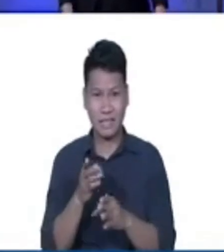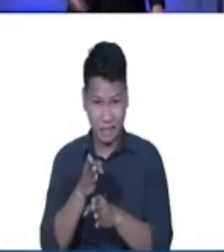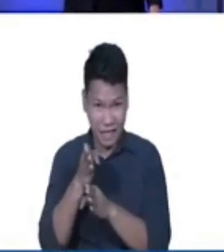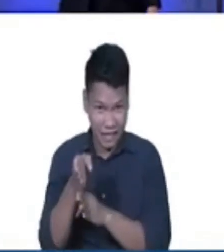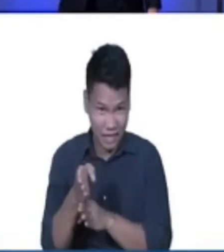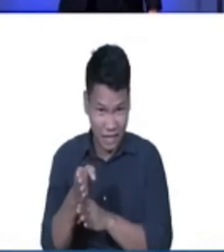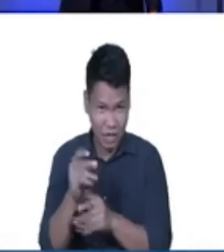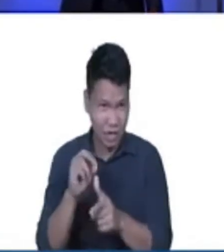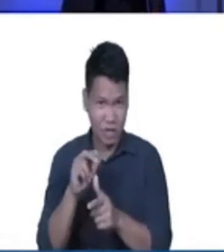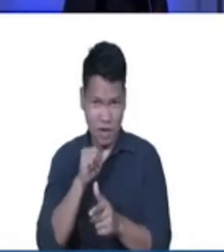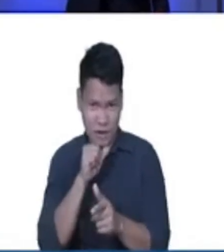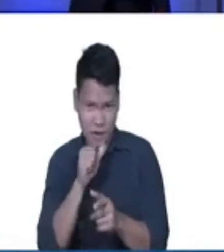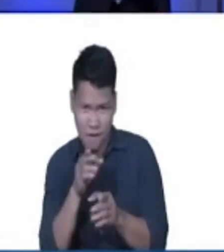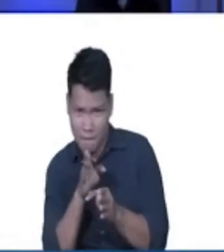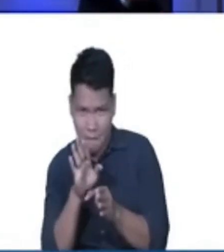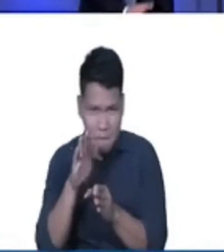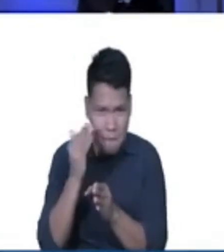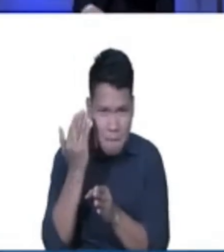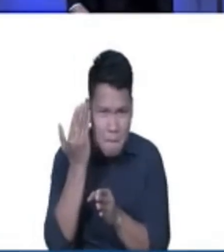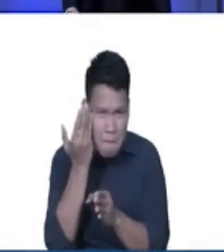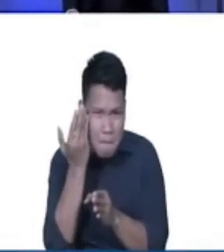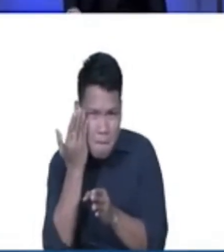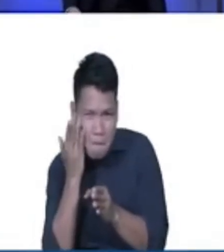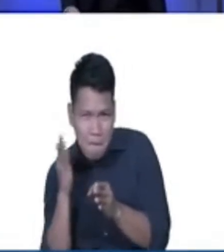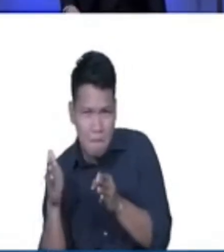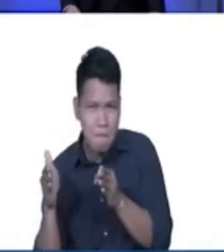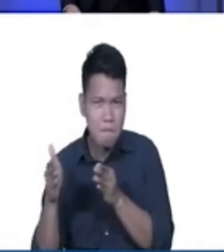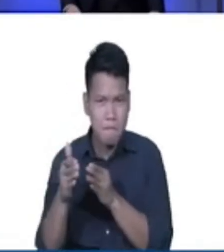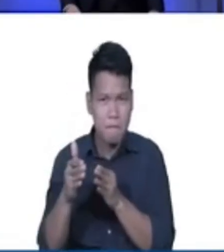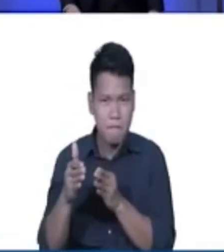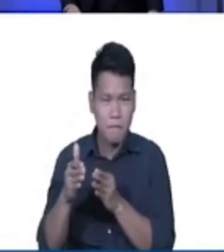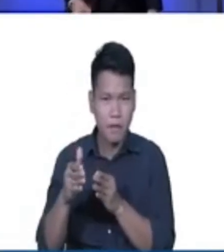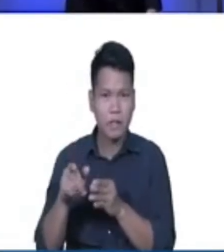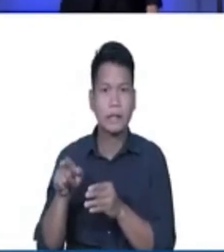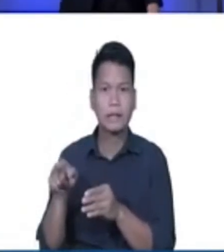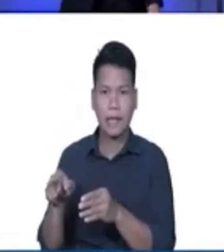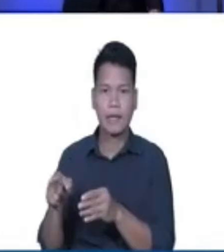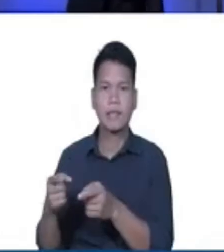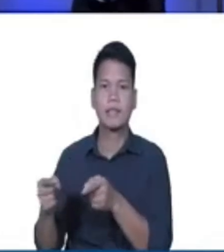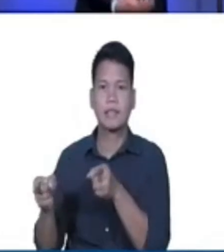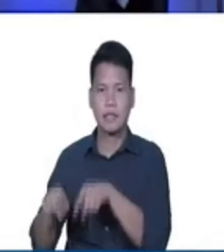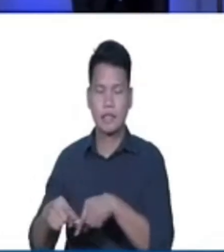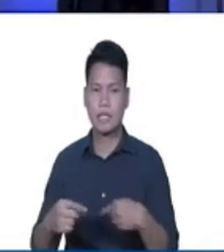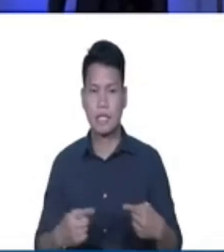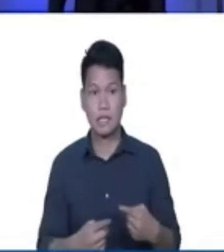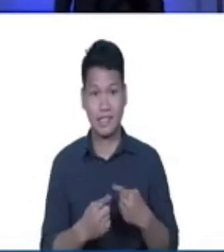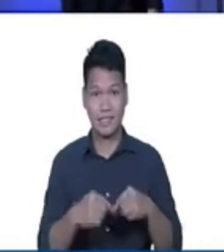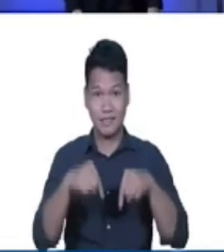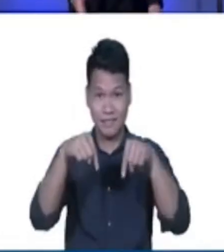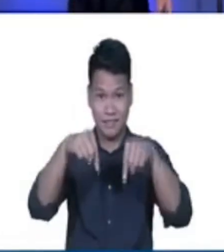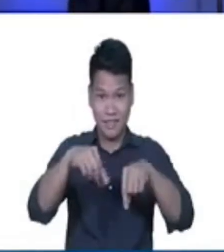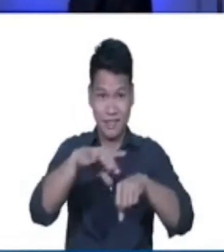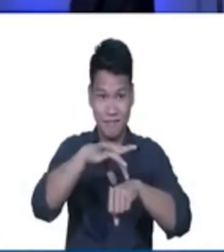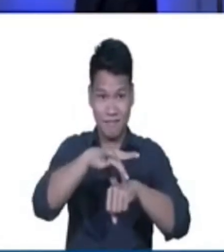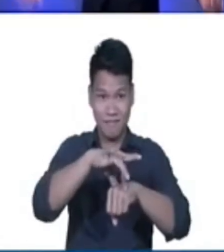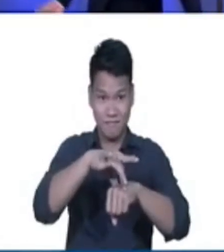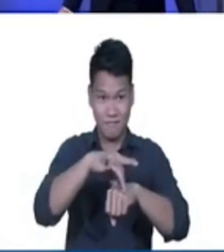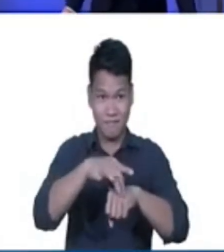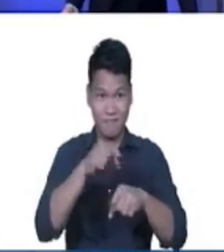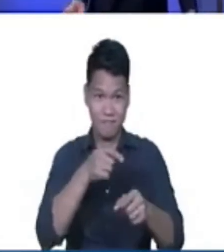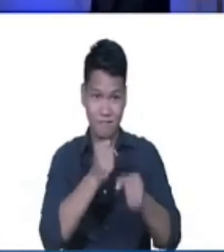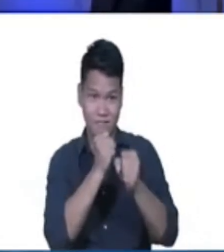kaya nga yung ating sanlibutan na ating tinitarahan ngayon, ganito po ang